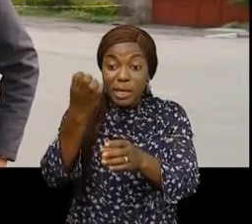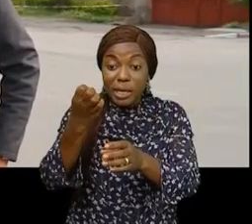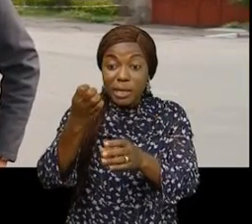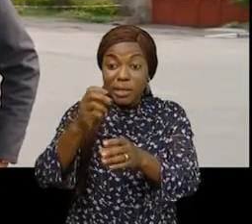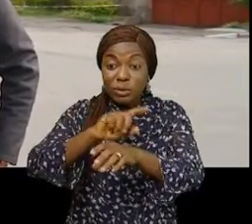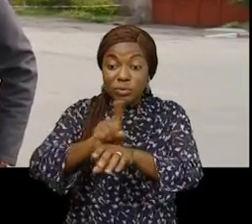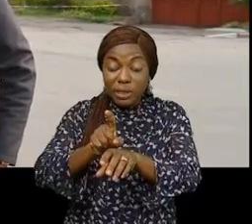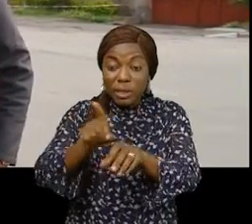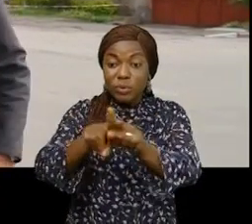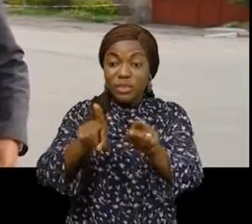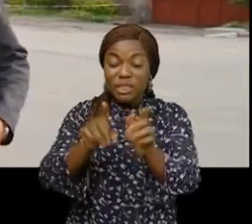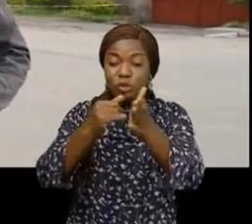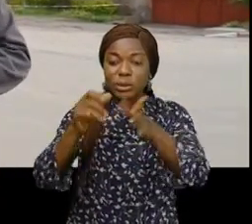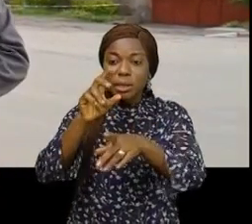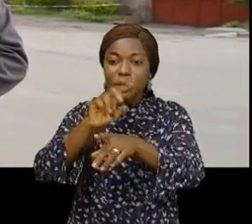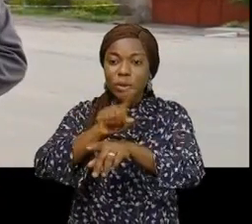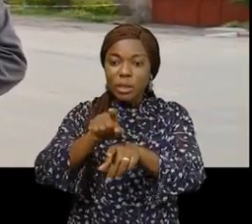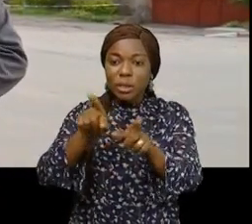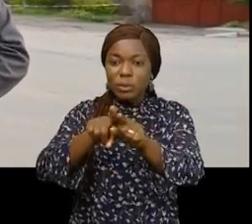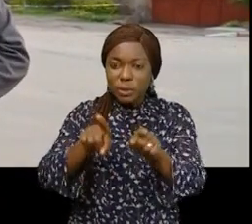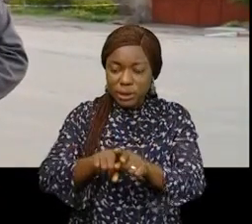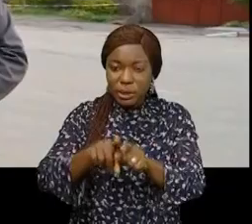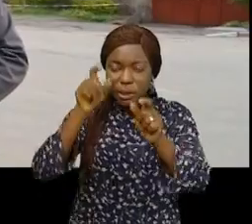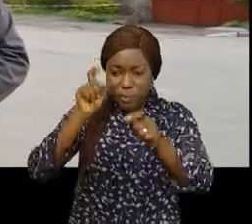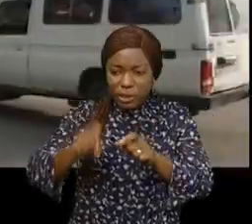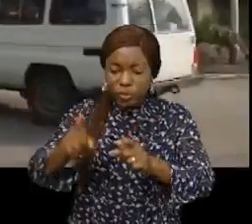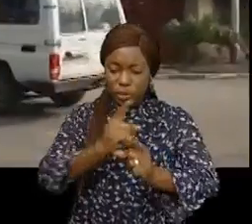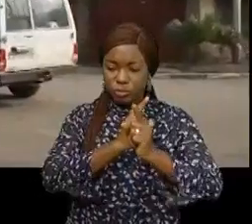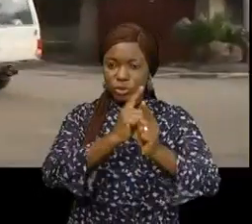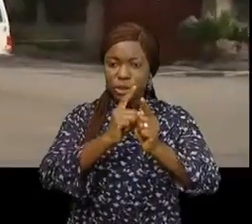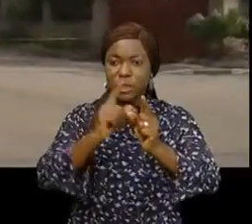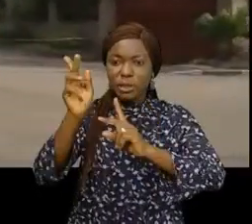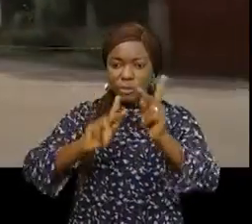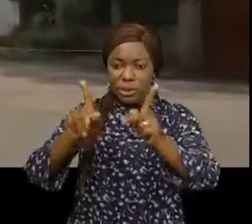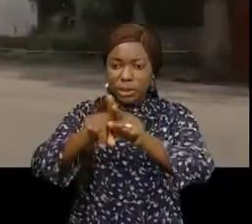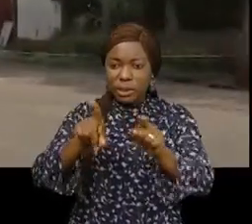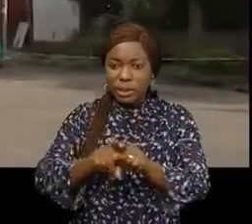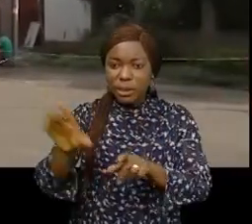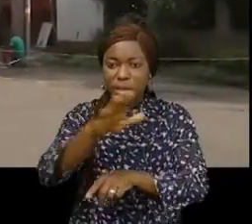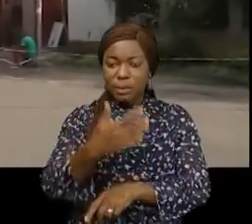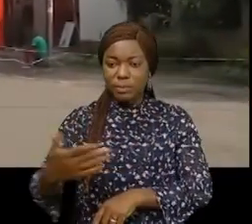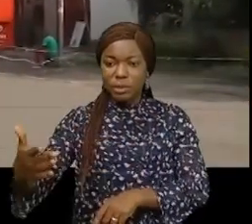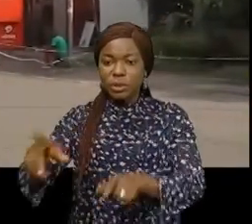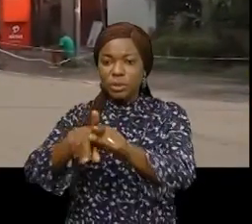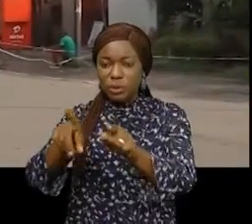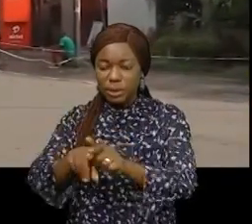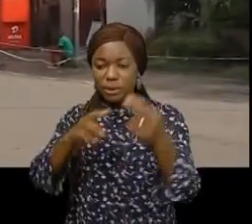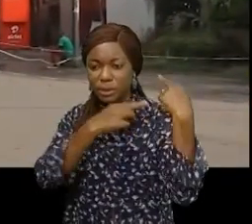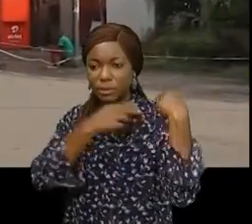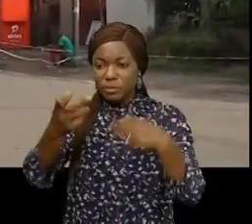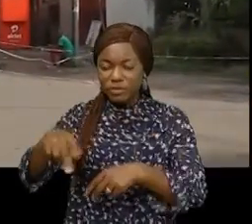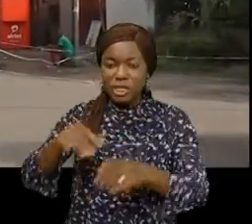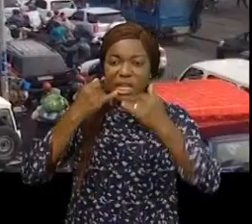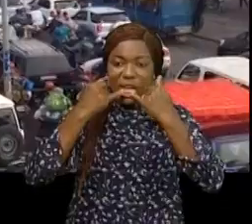72 heures. Dans ces attributions de protéger les personnes et leurs biens, les autorités provinciales ont